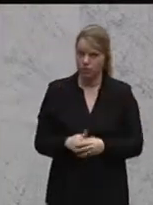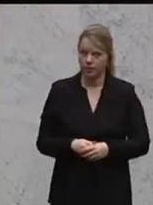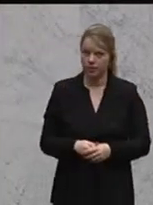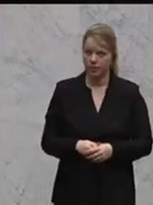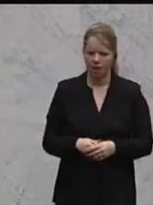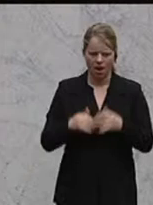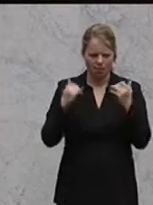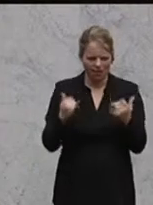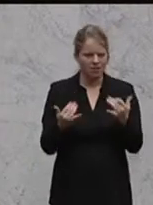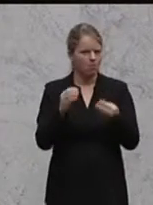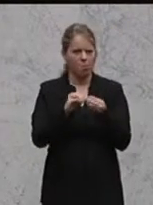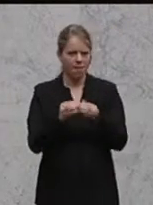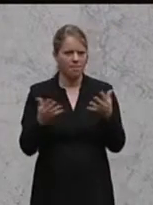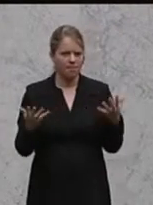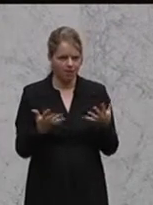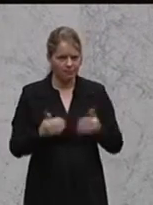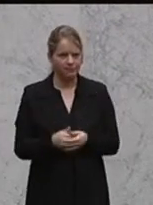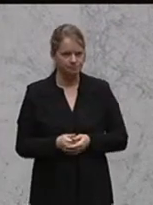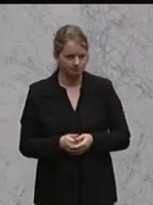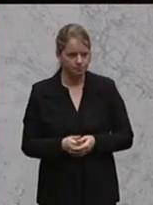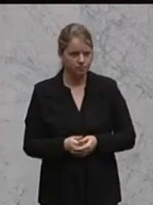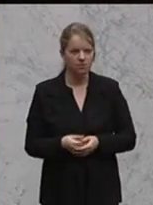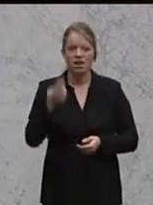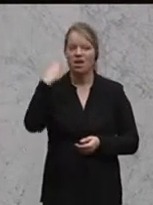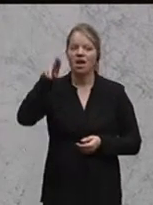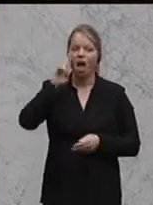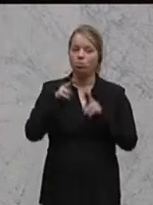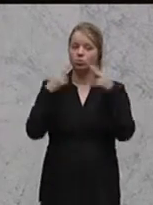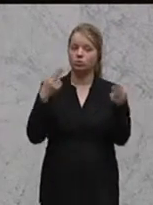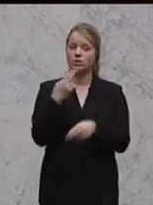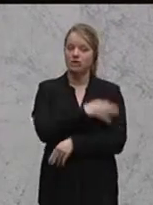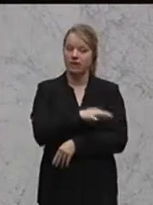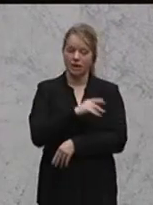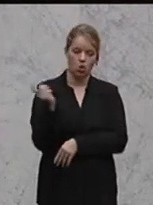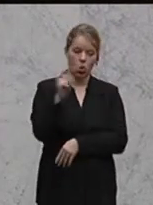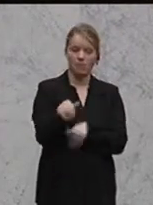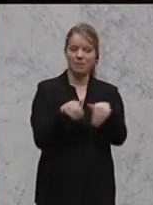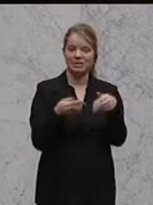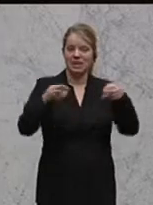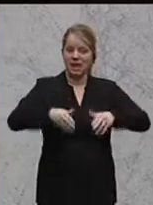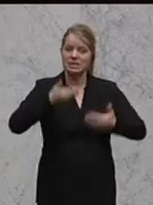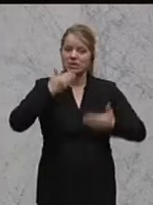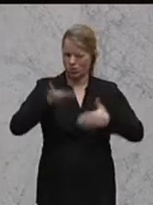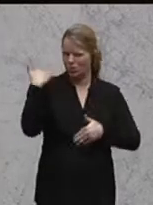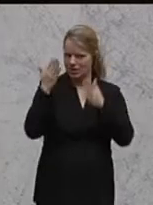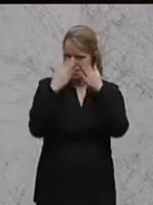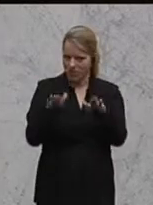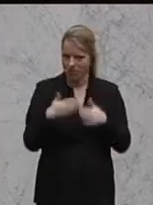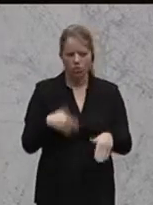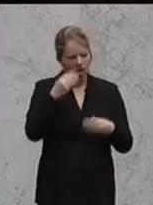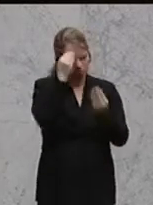Jetzt steht aber folgendes Problem an. Jetzt geht der Herr Bundeskanzler in die Ministerratssitzung vom Dezember und sagt, liebe